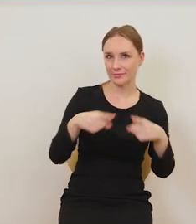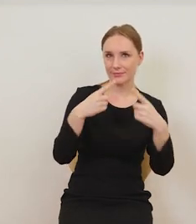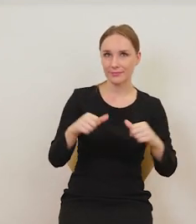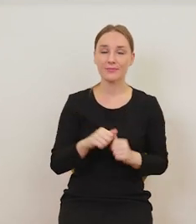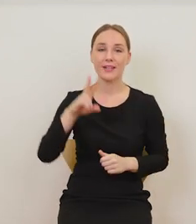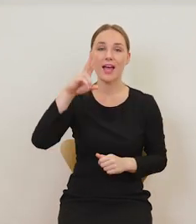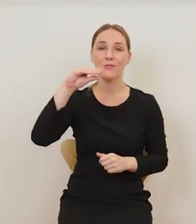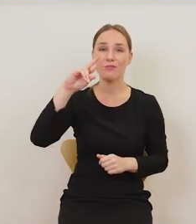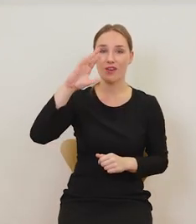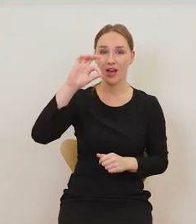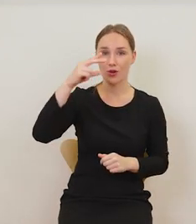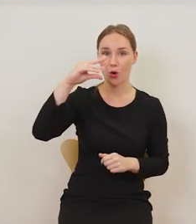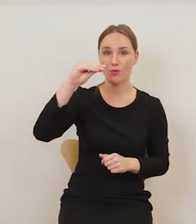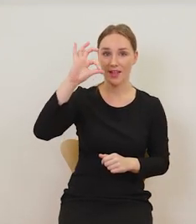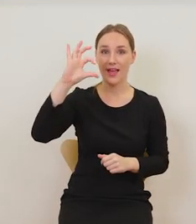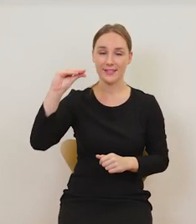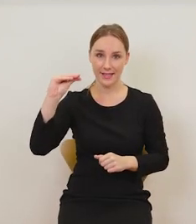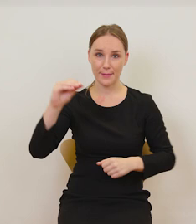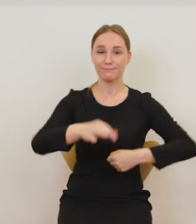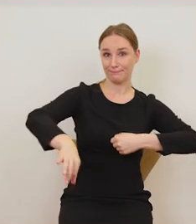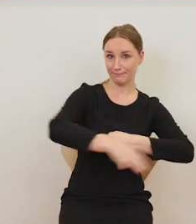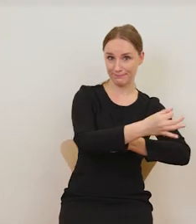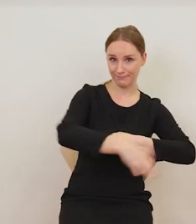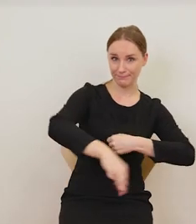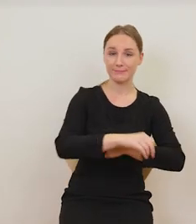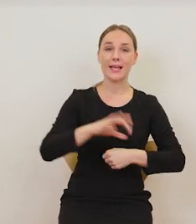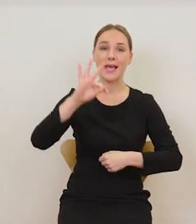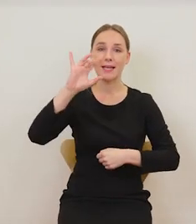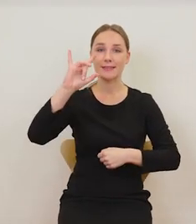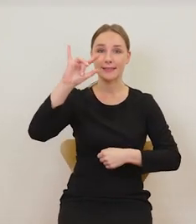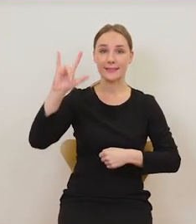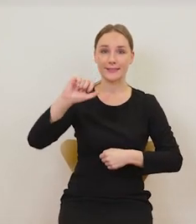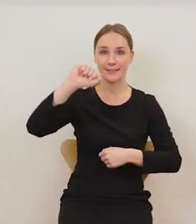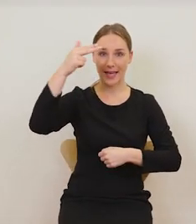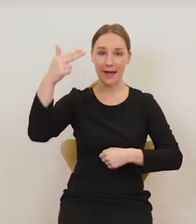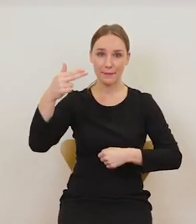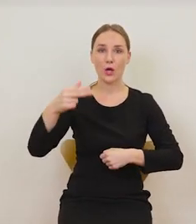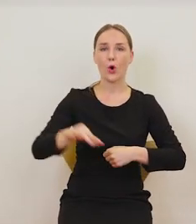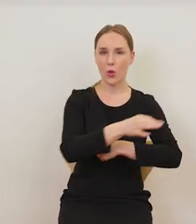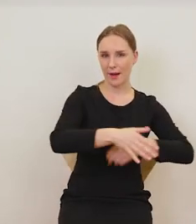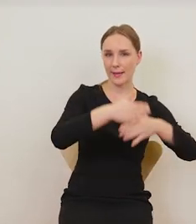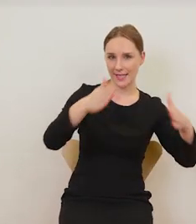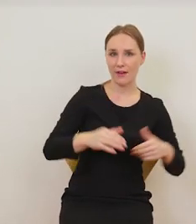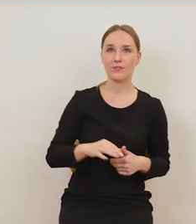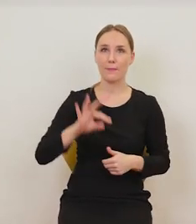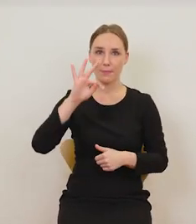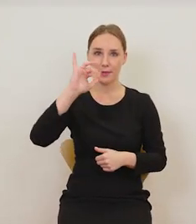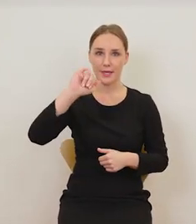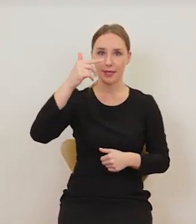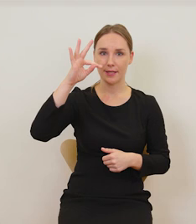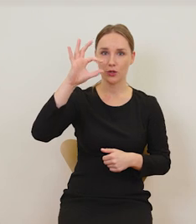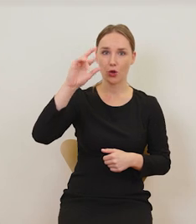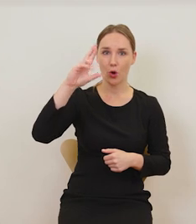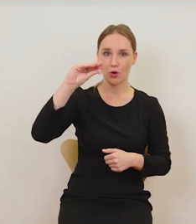tutaj Veronese gra na violoncelli, Tizian na kontrabasie, Tintoretto na skrzypcach i w